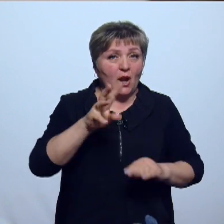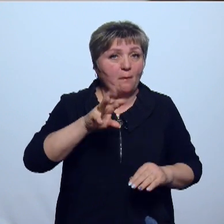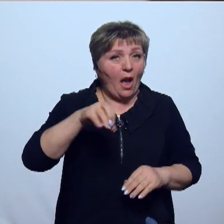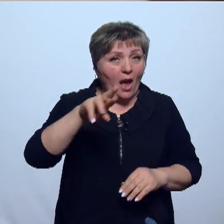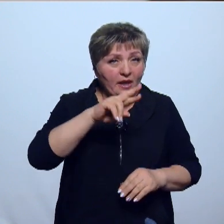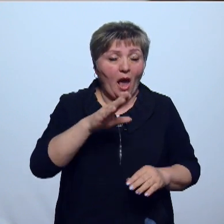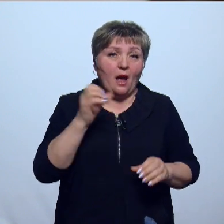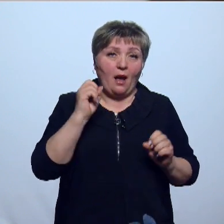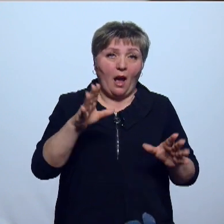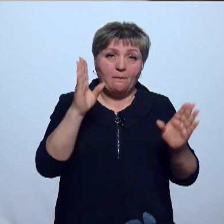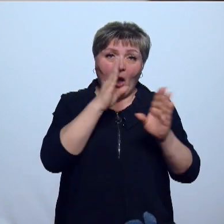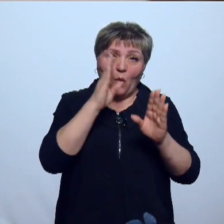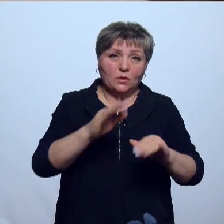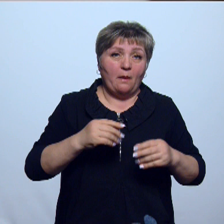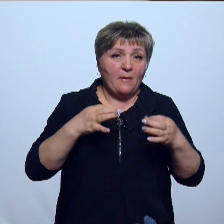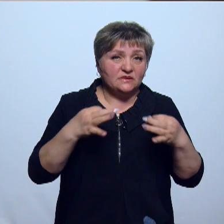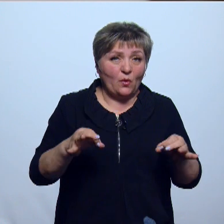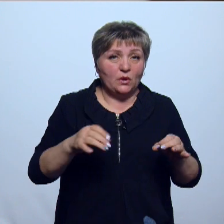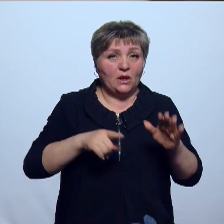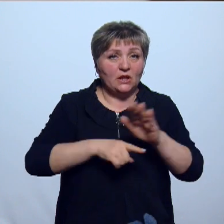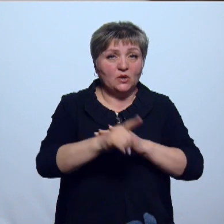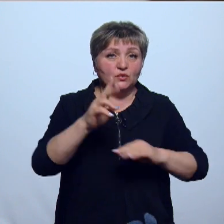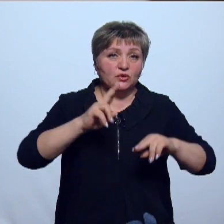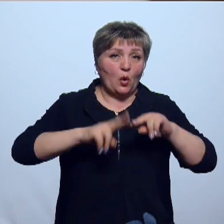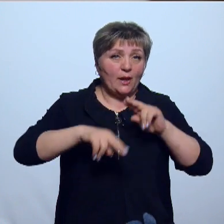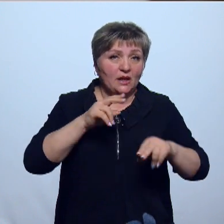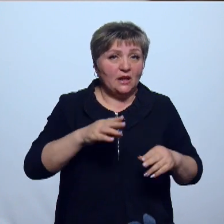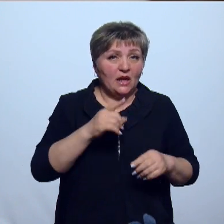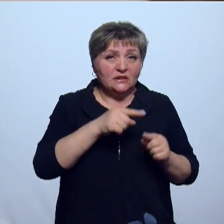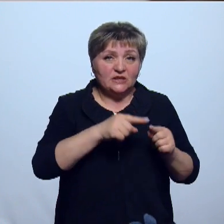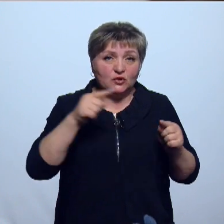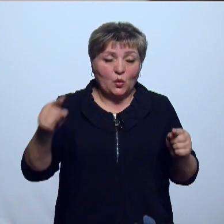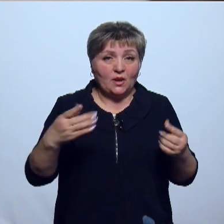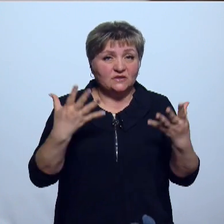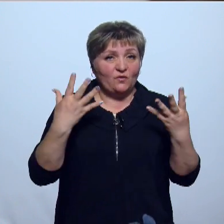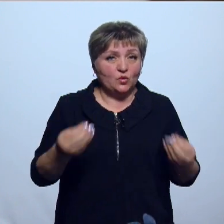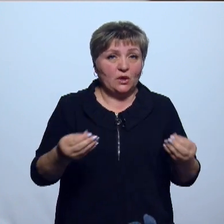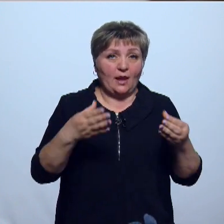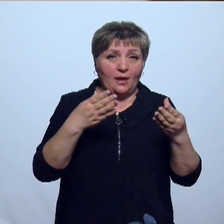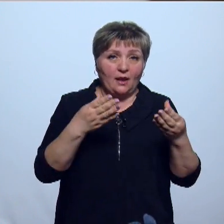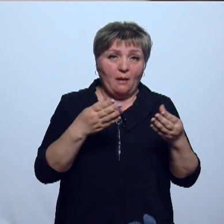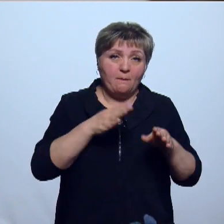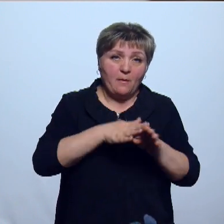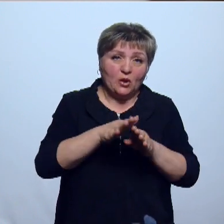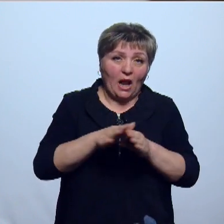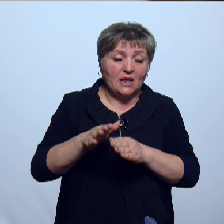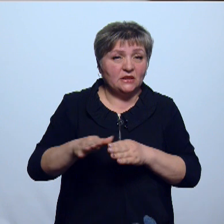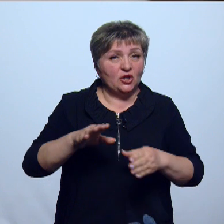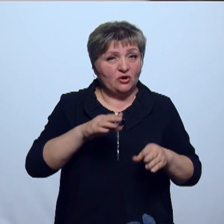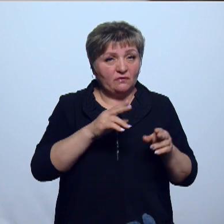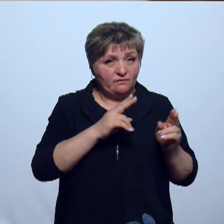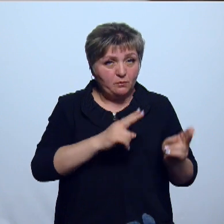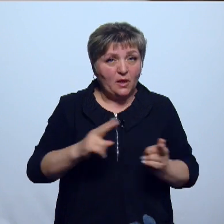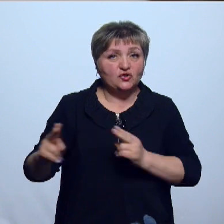погода позволит, и стартует дорожно-строительный сезон. На сегодняшний день подготовка подрядных организаций идет в штатном